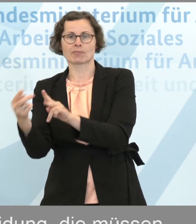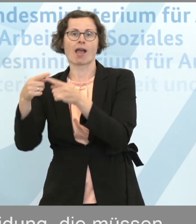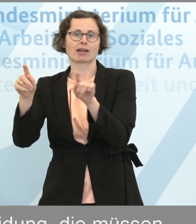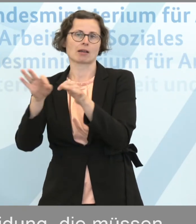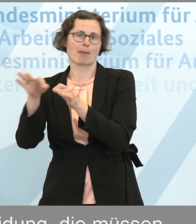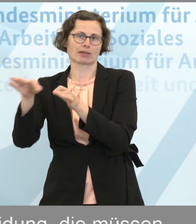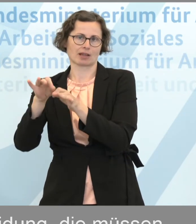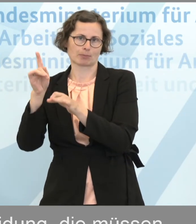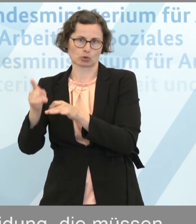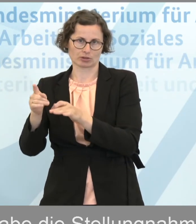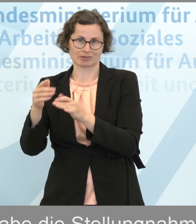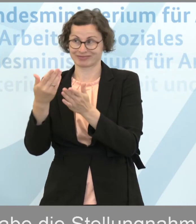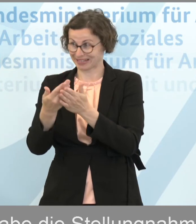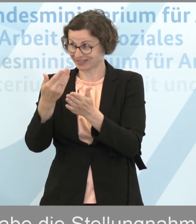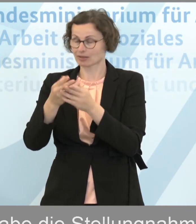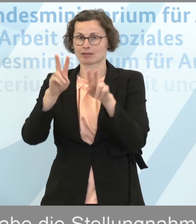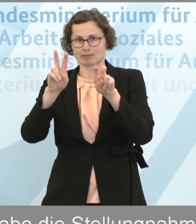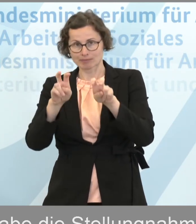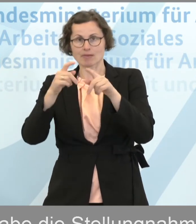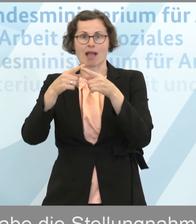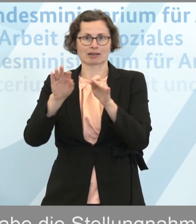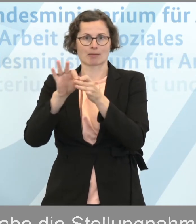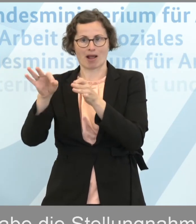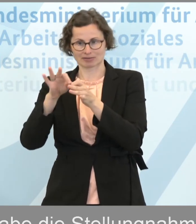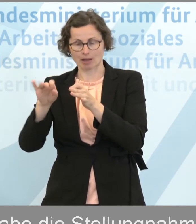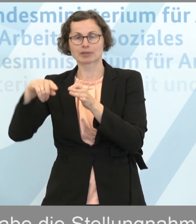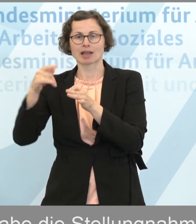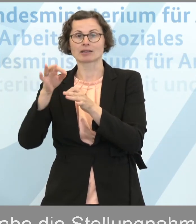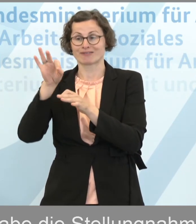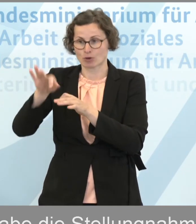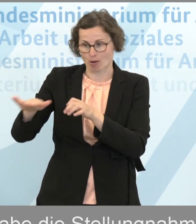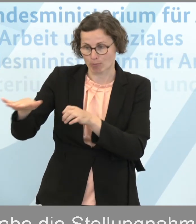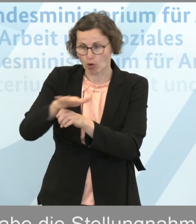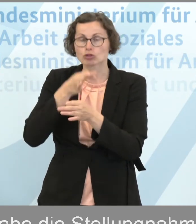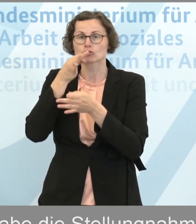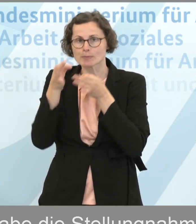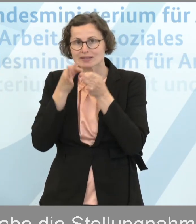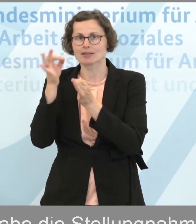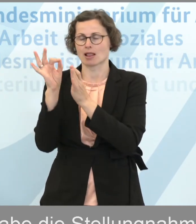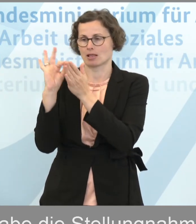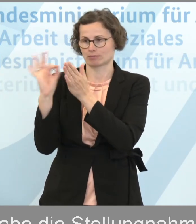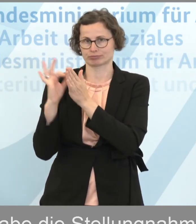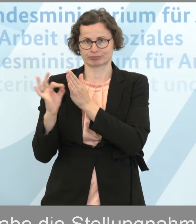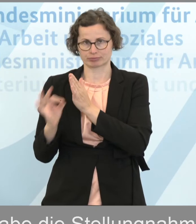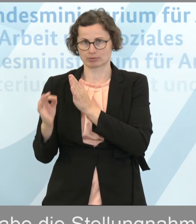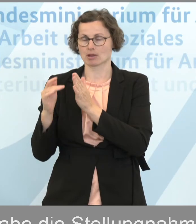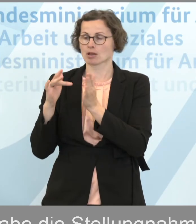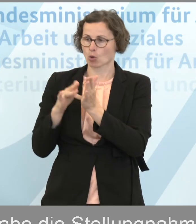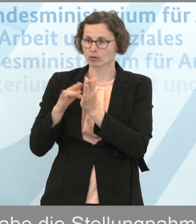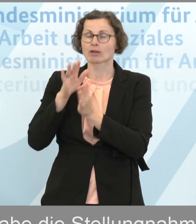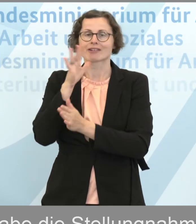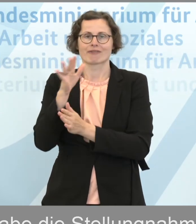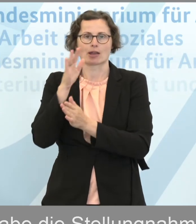Und diese anderen Maßnahmen sind spezifiziert, dann für die jeweilige Branche dann auszuarbeiten im Sinne einer Gefährdungsbeurteilung.